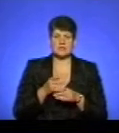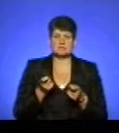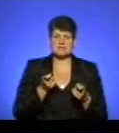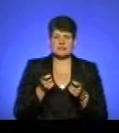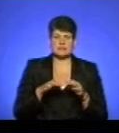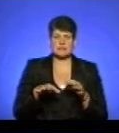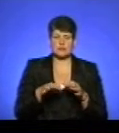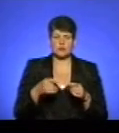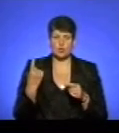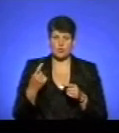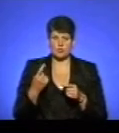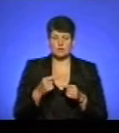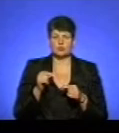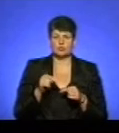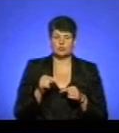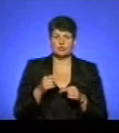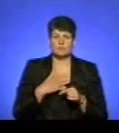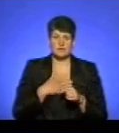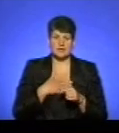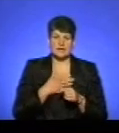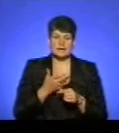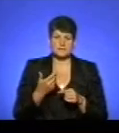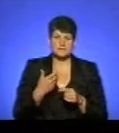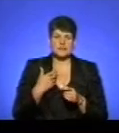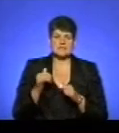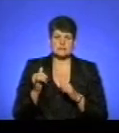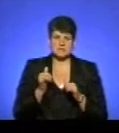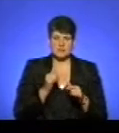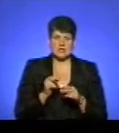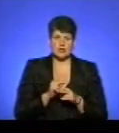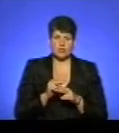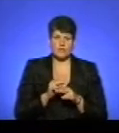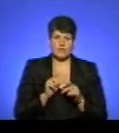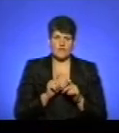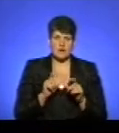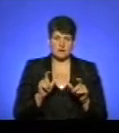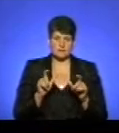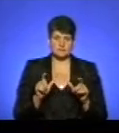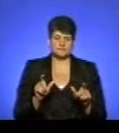територіях області. Таким чином ми забезпечили лікувальну профілактичну мережу